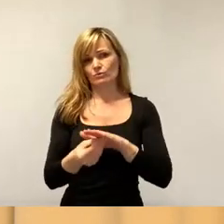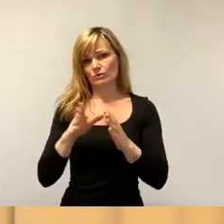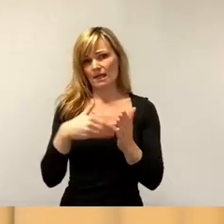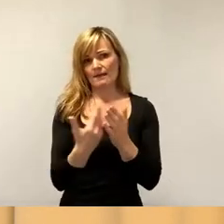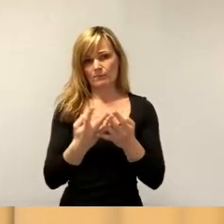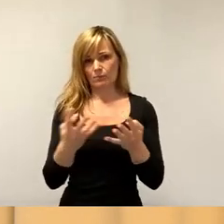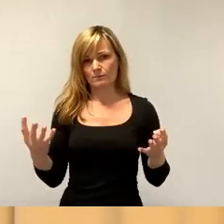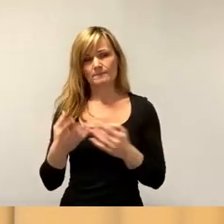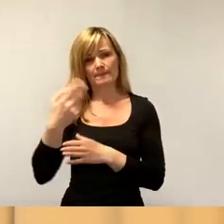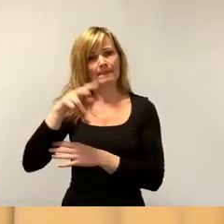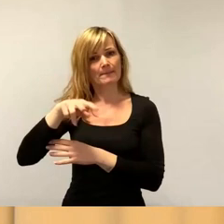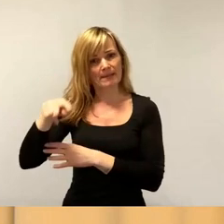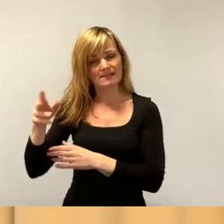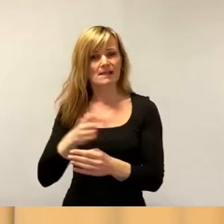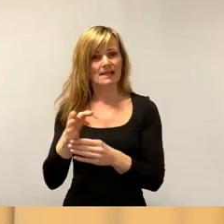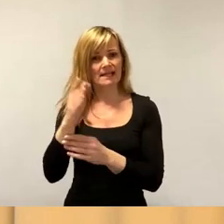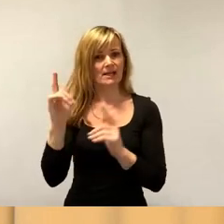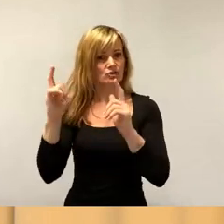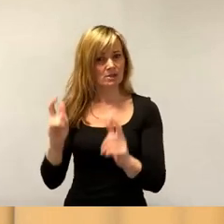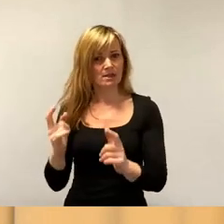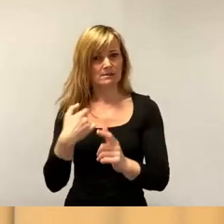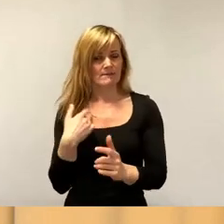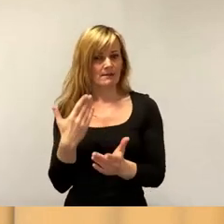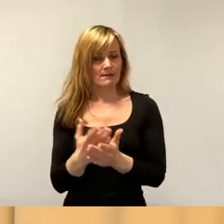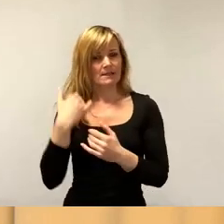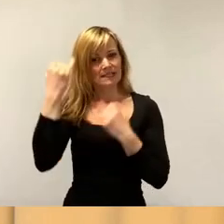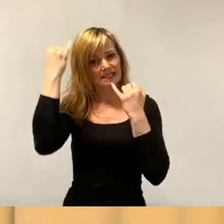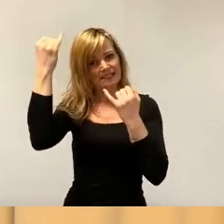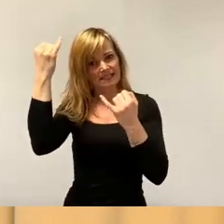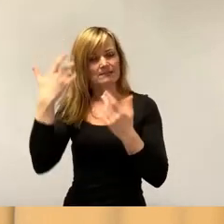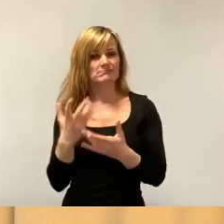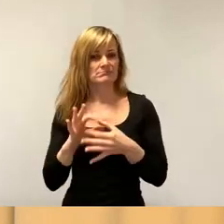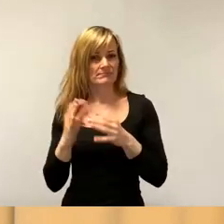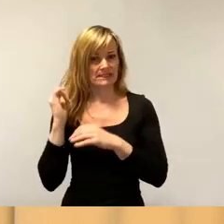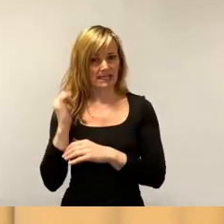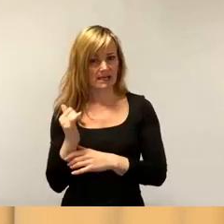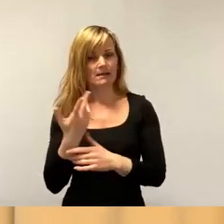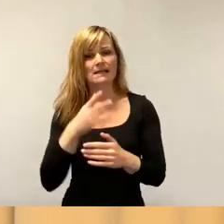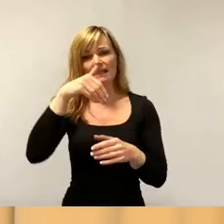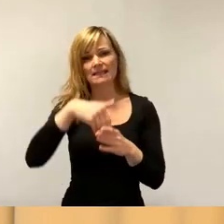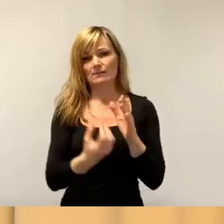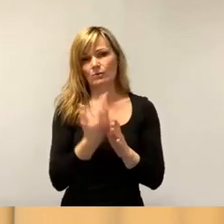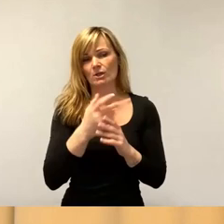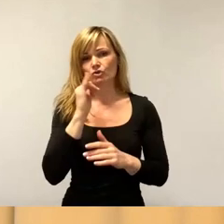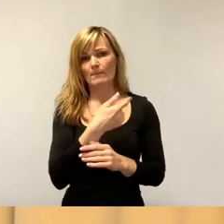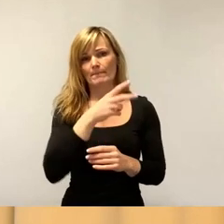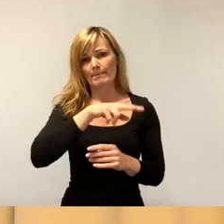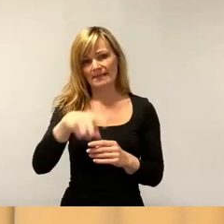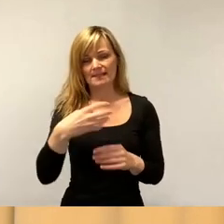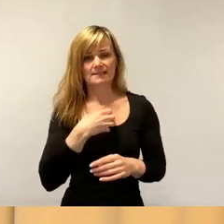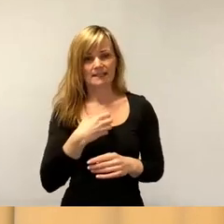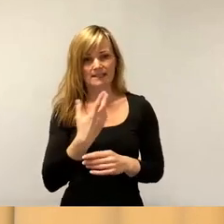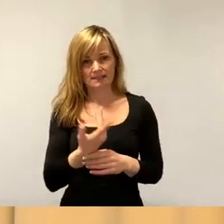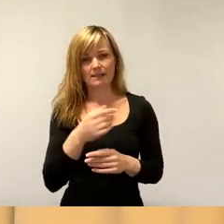der Messe Karrierestadt, wo wir auch ideale Träger sind, die interkulturelle Jobmesse Dresden, Jobmesse für die Dresdner